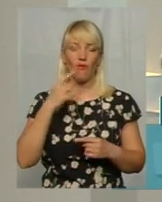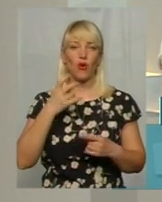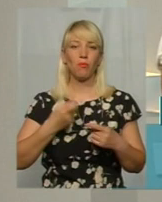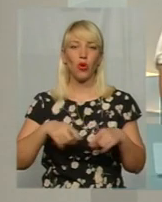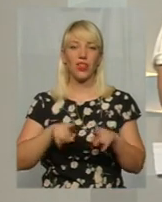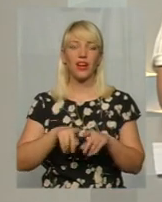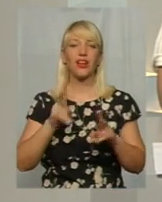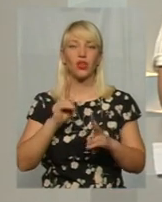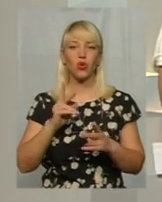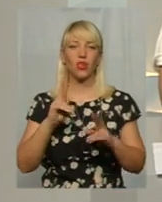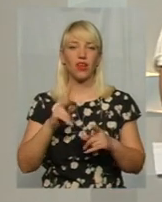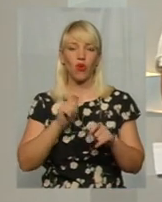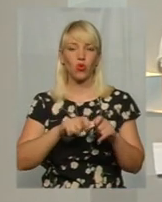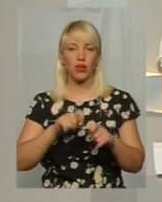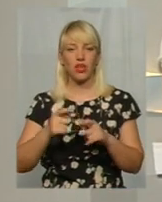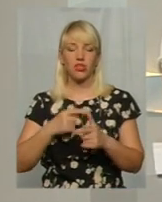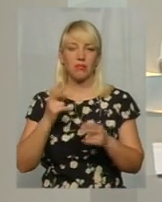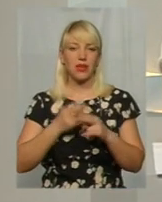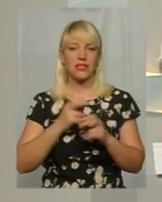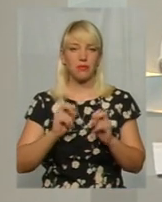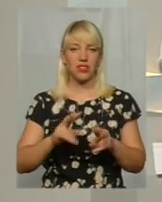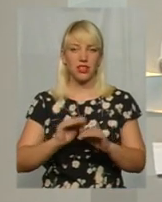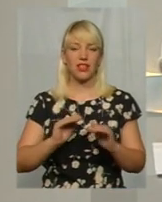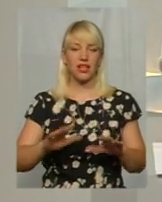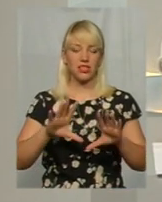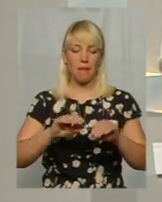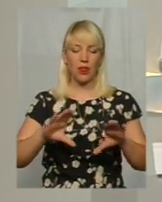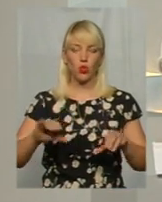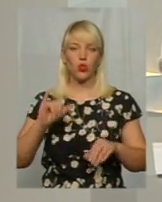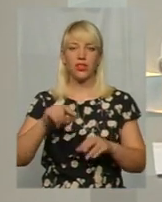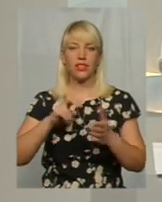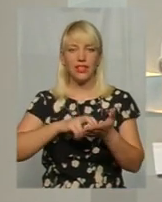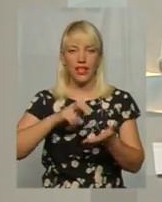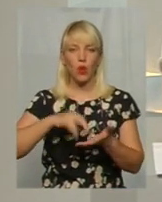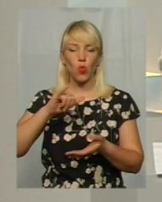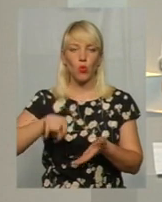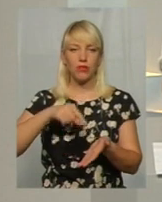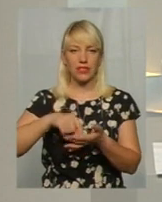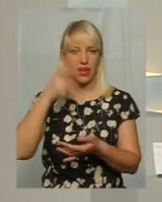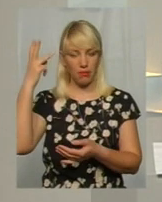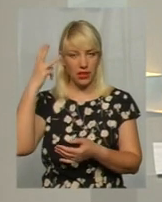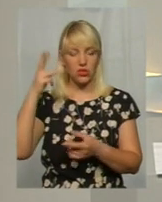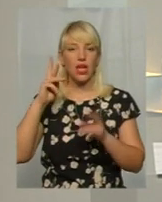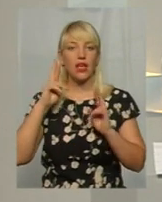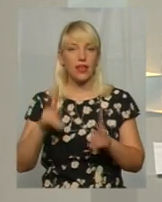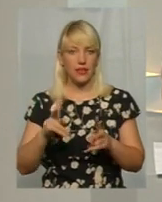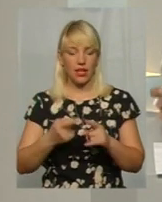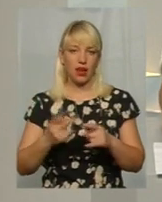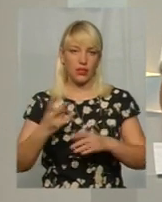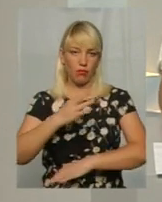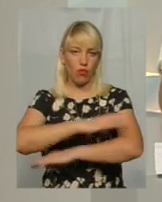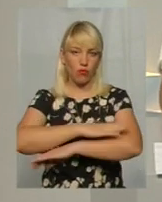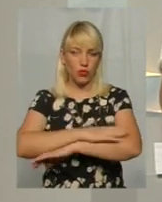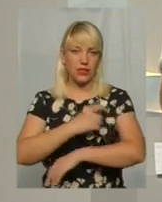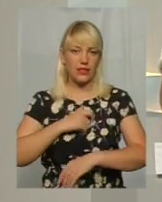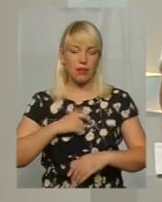про таке, хто і як контролює чи безпечні дитячі байтути у Хмельницькому і про те, як поводити себе